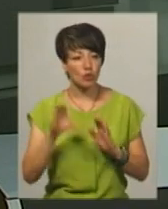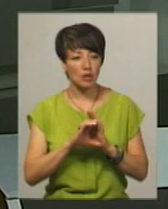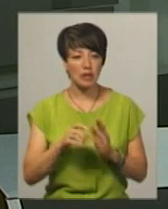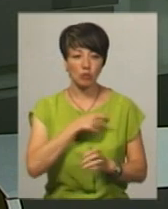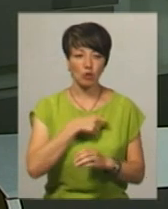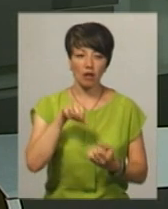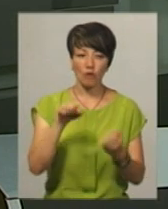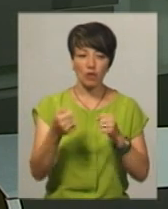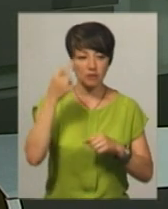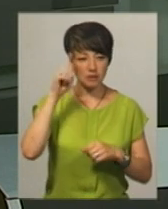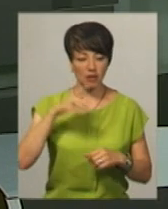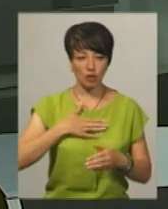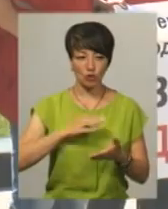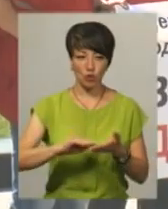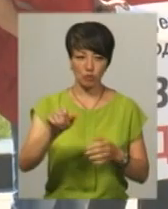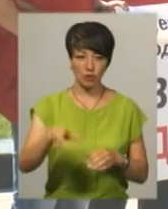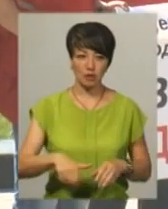водіїв, знає Катерина Шевчук.